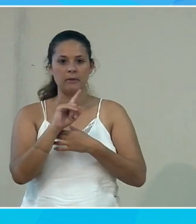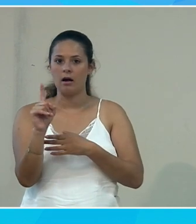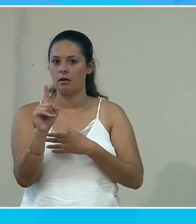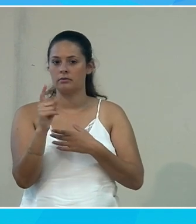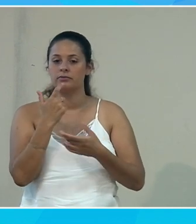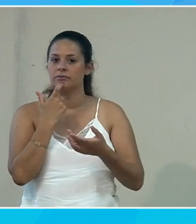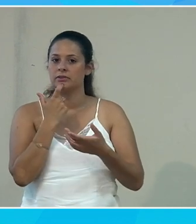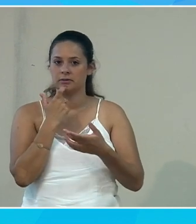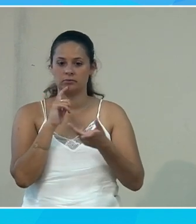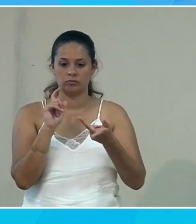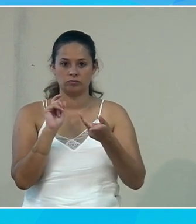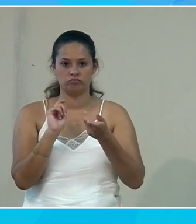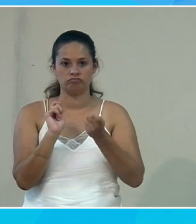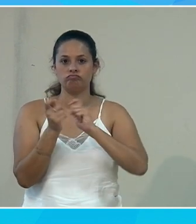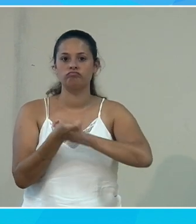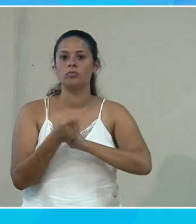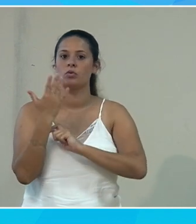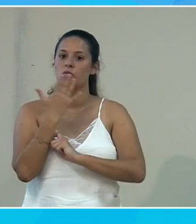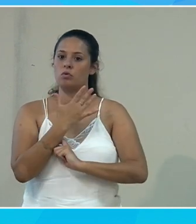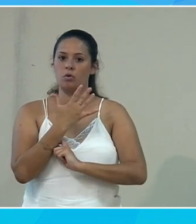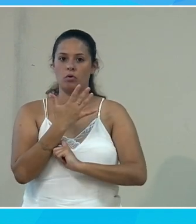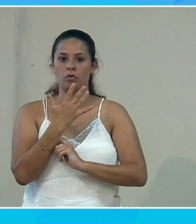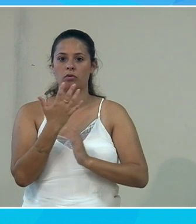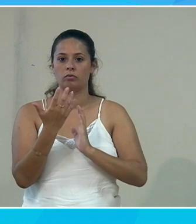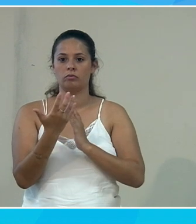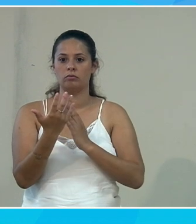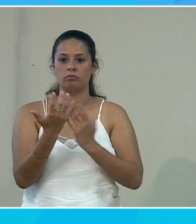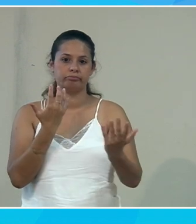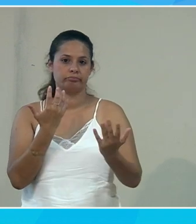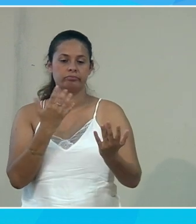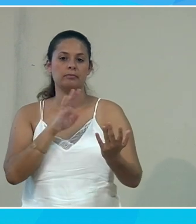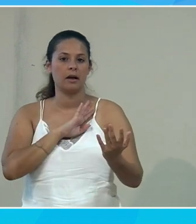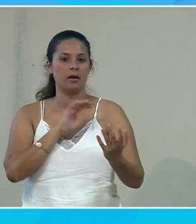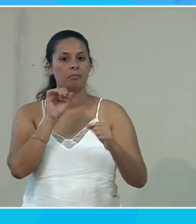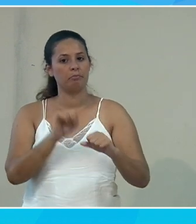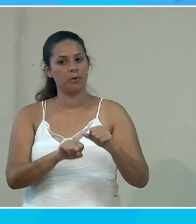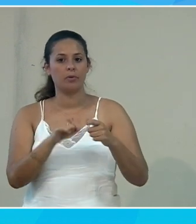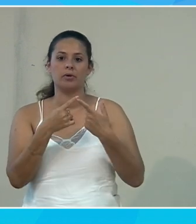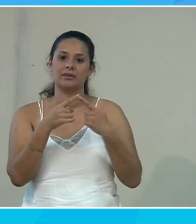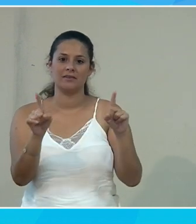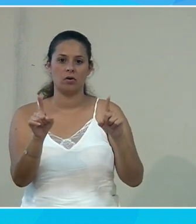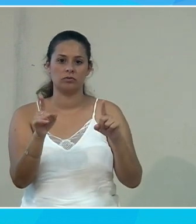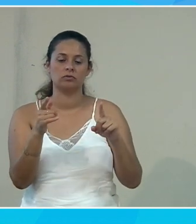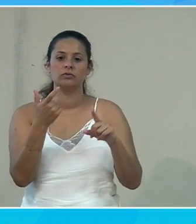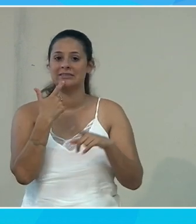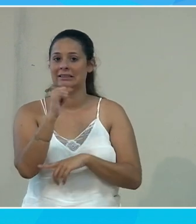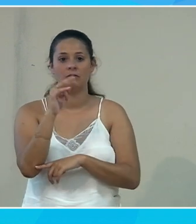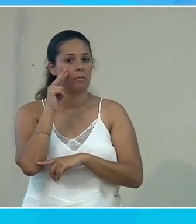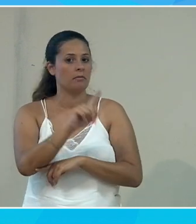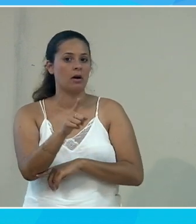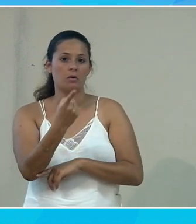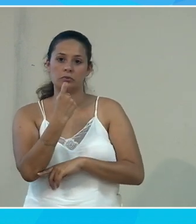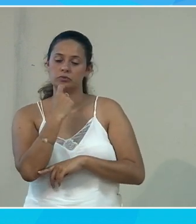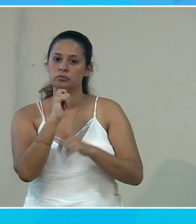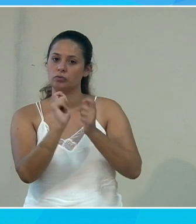et je vais transformer ce vert dans une couleur tranchante par rapport aux autres qui va me permettre de la différencier. Si je ne vois pas le rouge, je vais faire